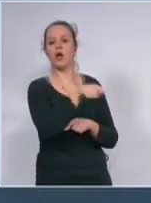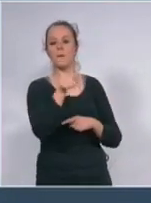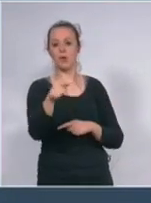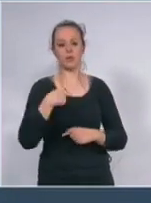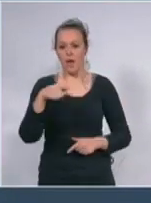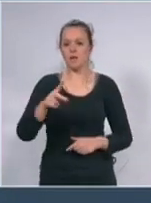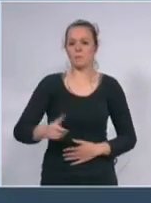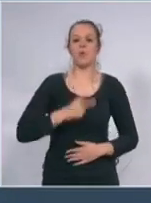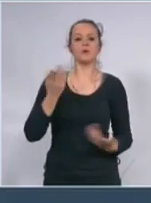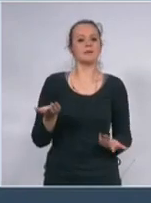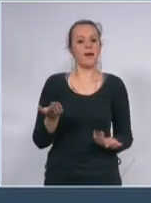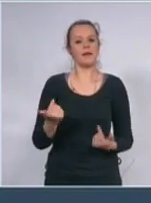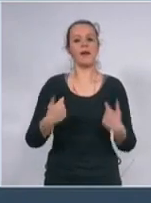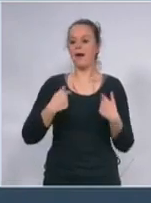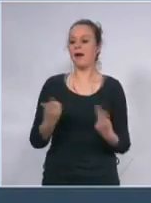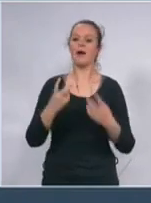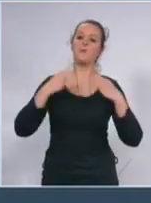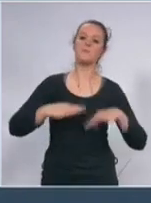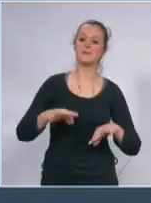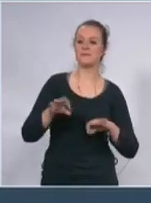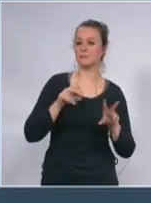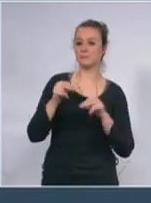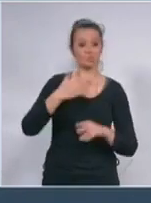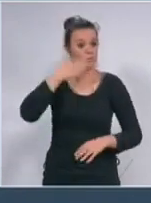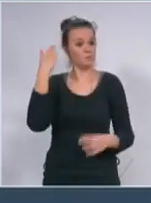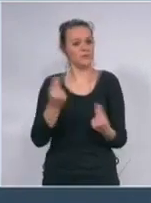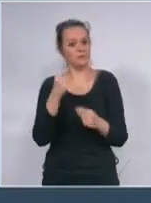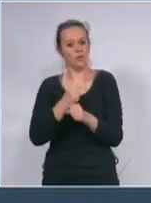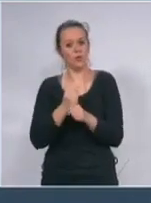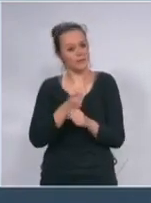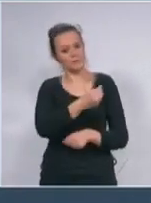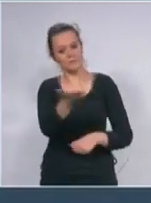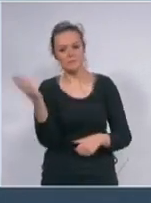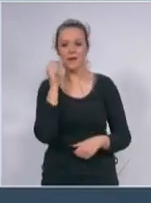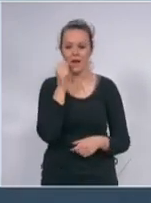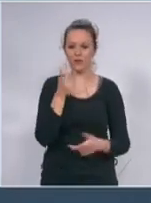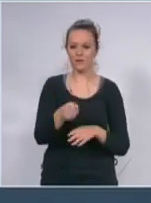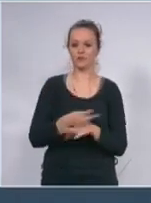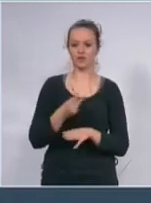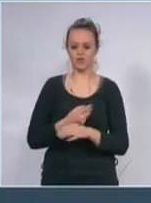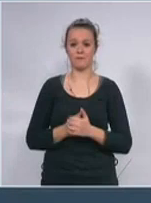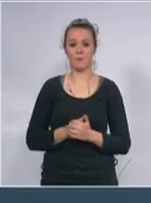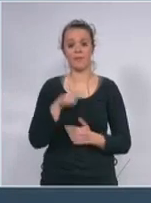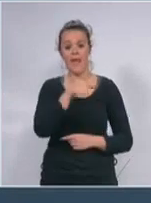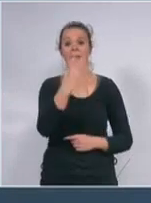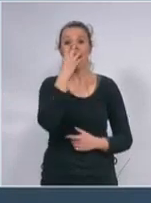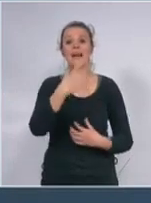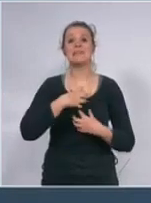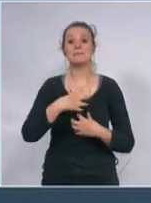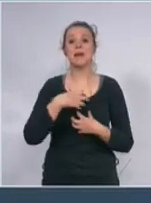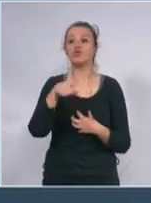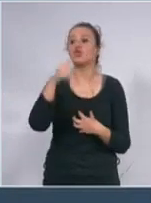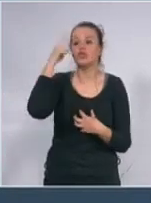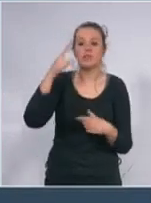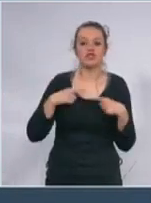nešto sam kao predsednik Republike uspeo da uradim. Uspeo da uradim za ovaj narod, za ovu zemlju. Taj respirator znači život. Znači